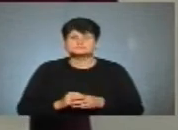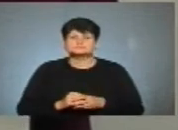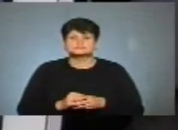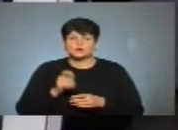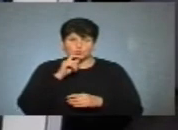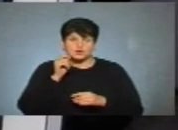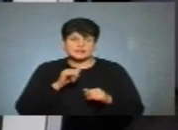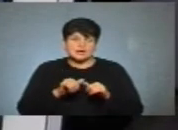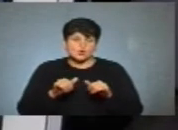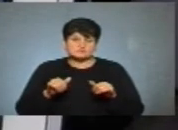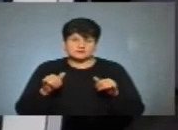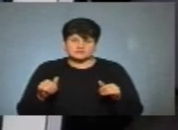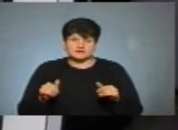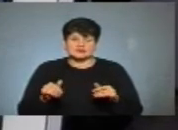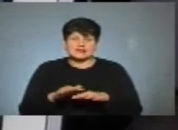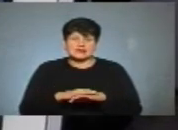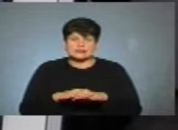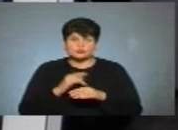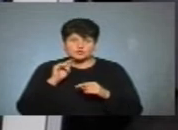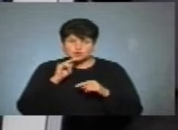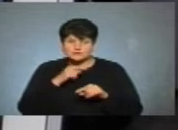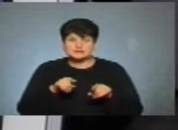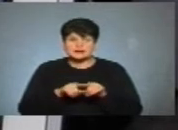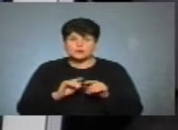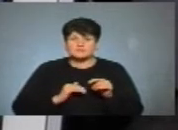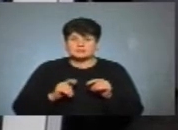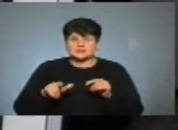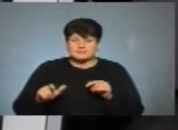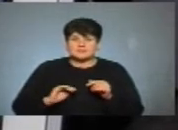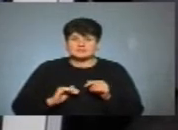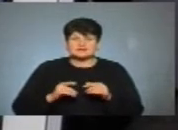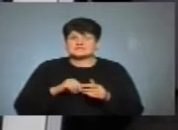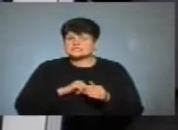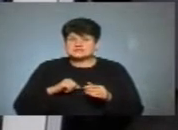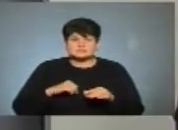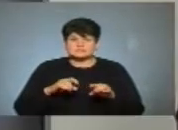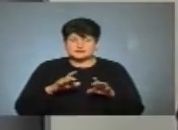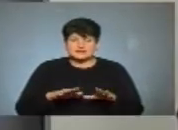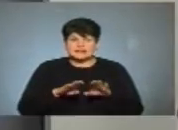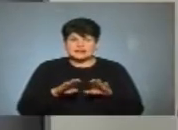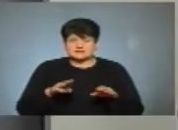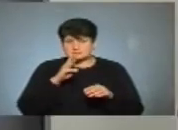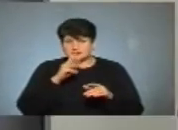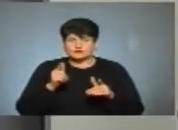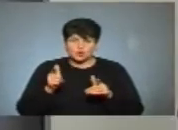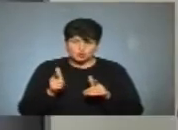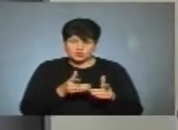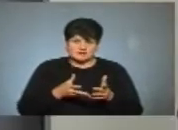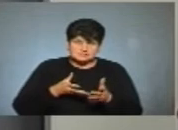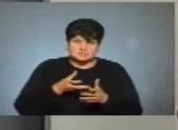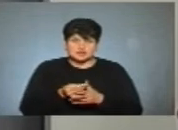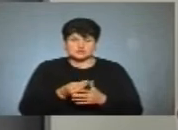Україна розвивається в рамках гримкої економіки, тобто кожен підприємець, бізнесмен, він визначає сам той рівень заробітної плати, який він готовий сплачувати